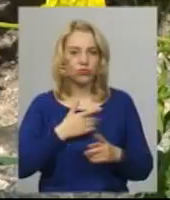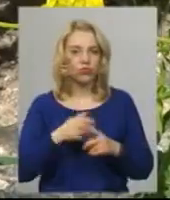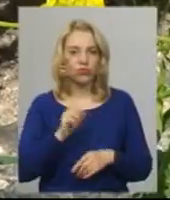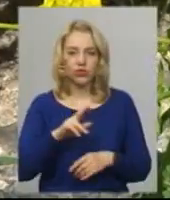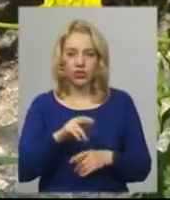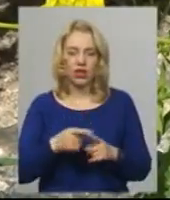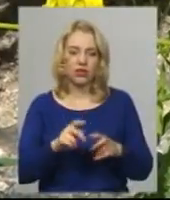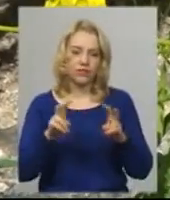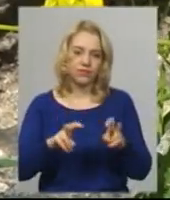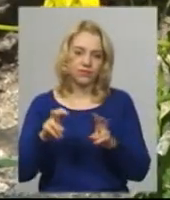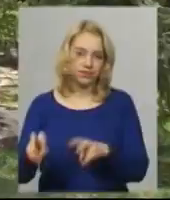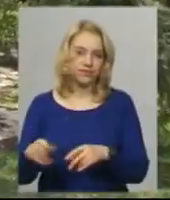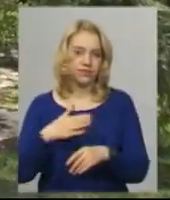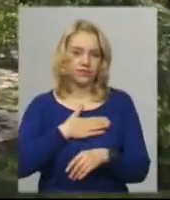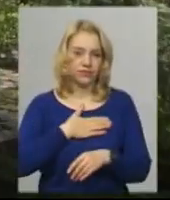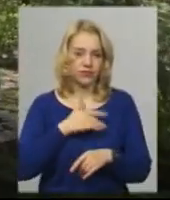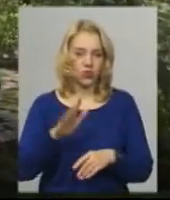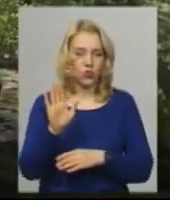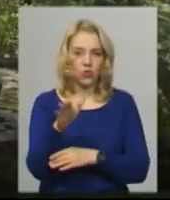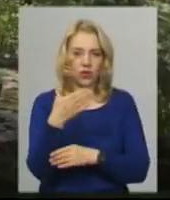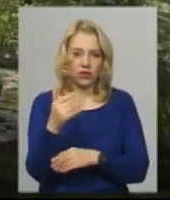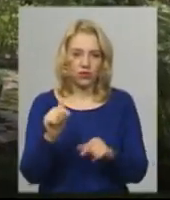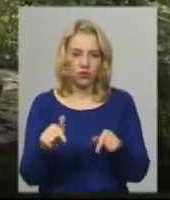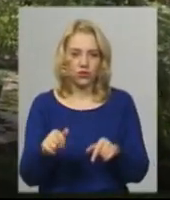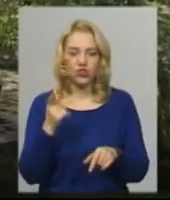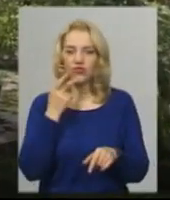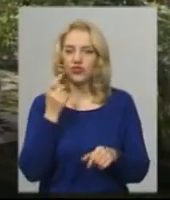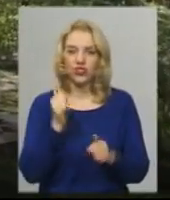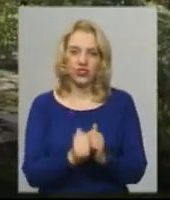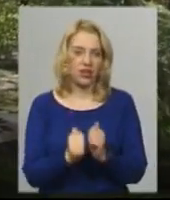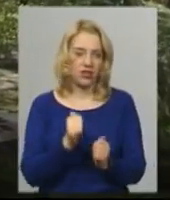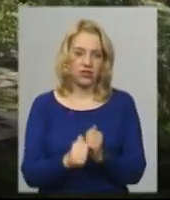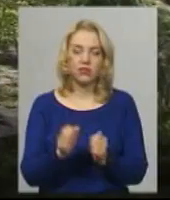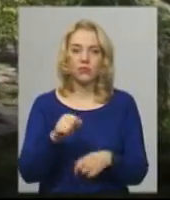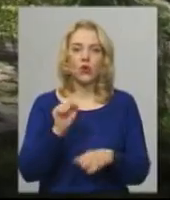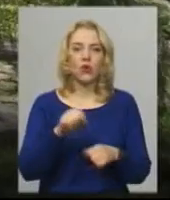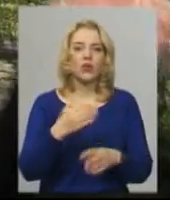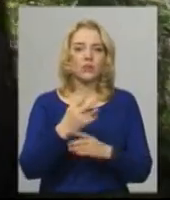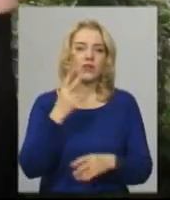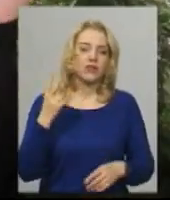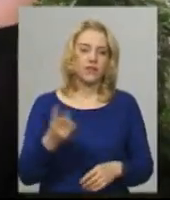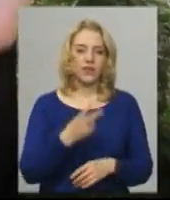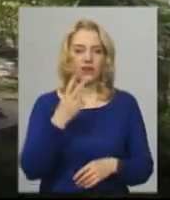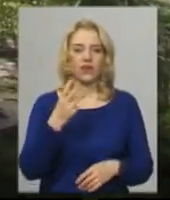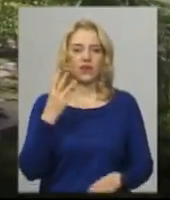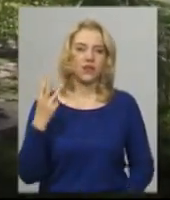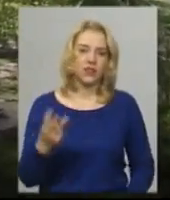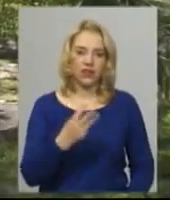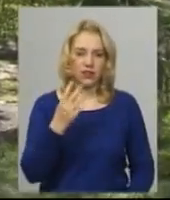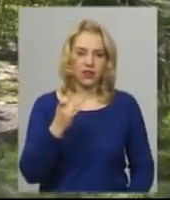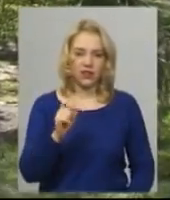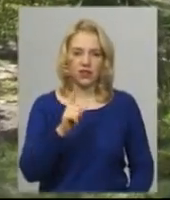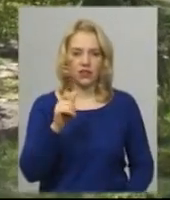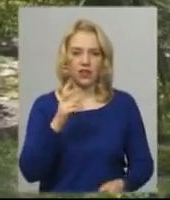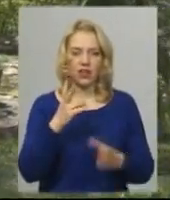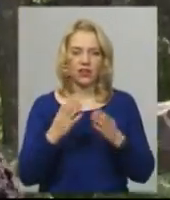погуляти його в вулицями, розповідає жінка. Ми тут часто гуляємо, можливо, і два, і три рази на день, тому що ми живемо тут